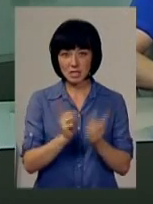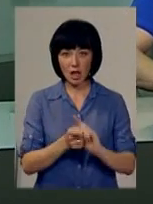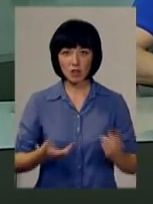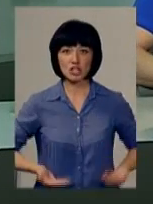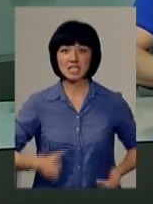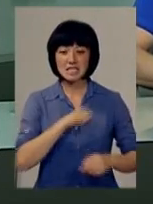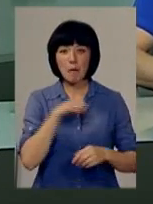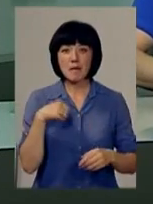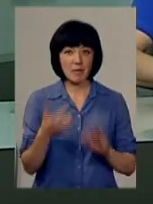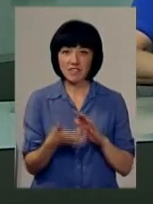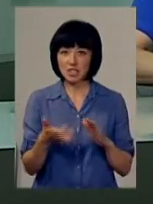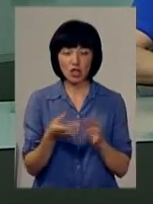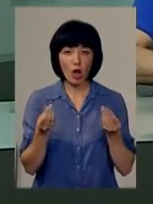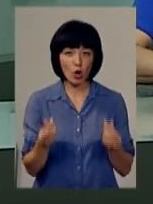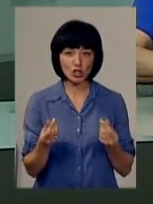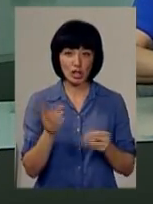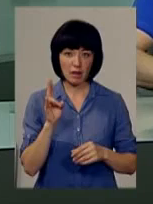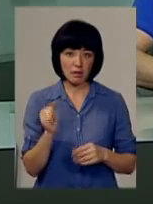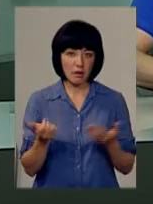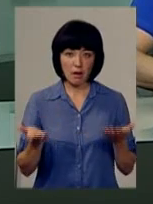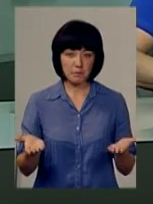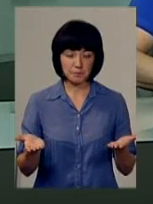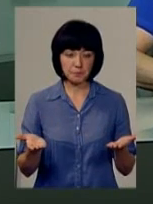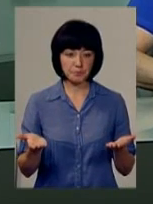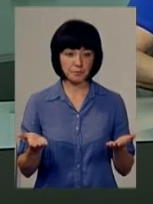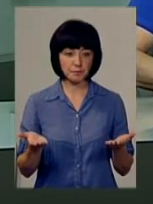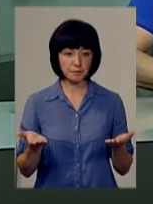вже самим не вистачає грошей, там, я не знаю,